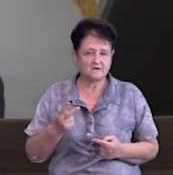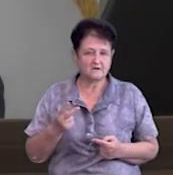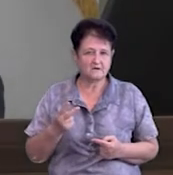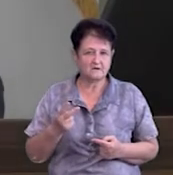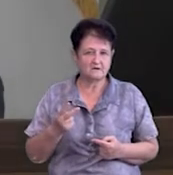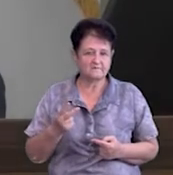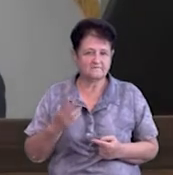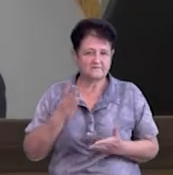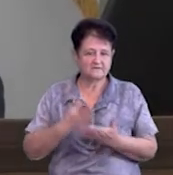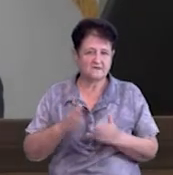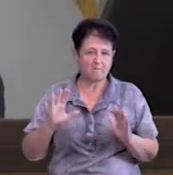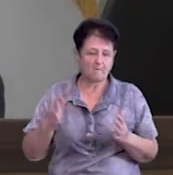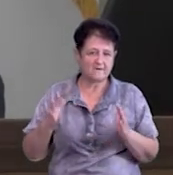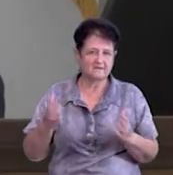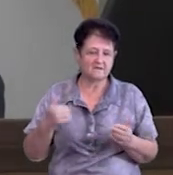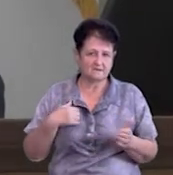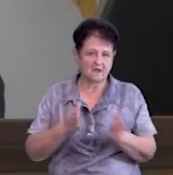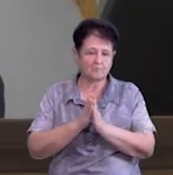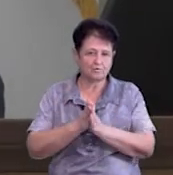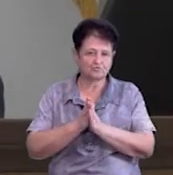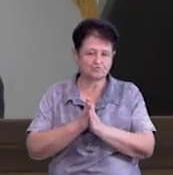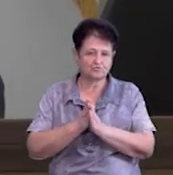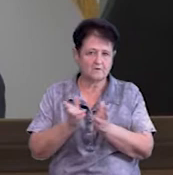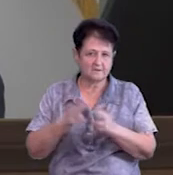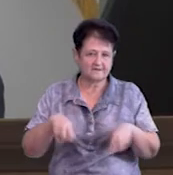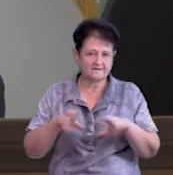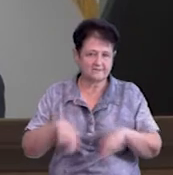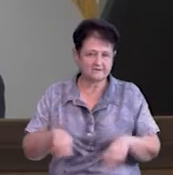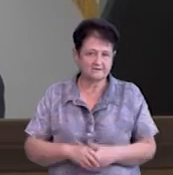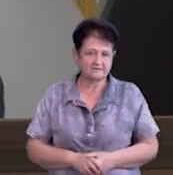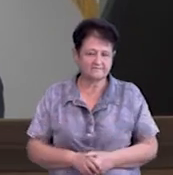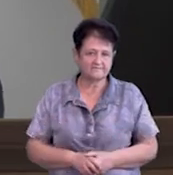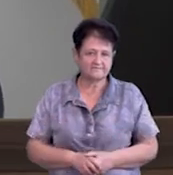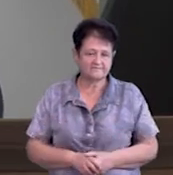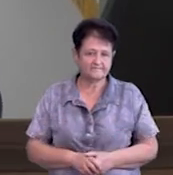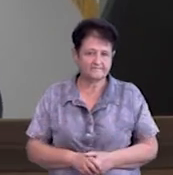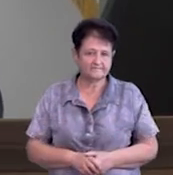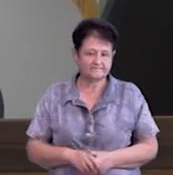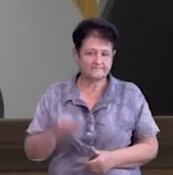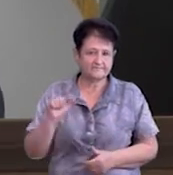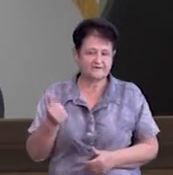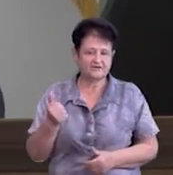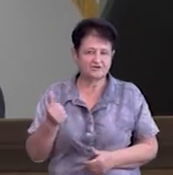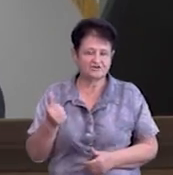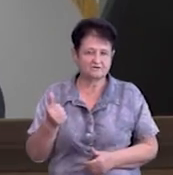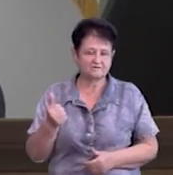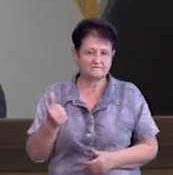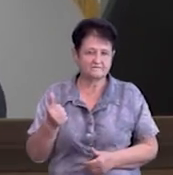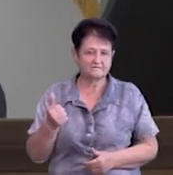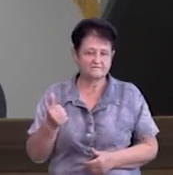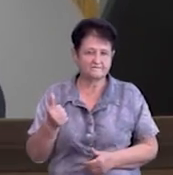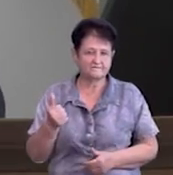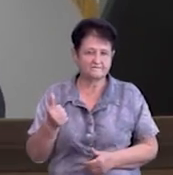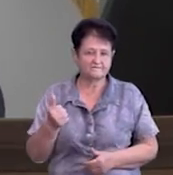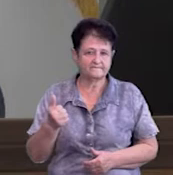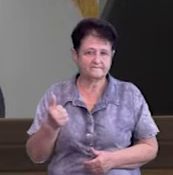відпрацювати ці моменти. Перша позиція – це